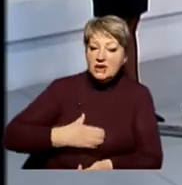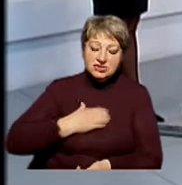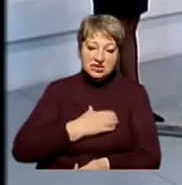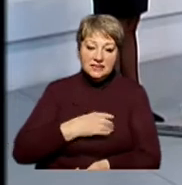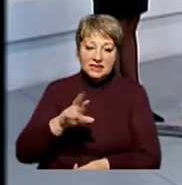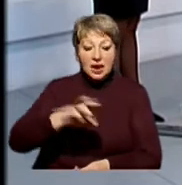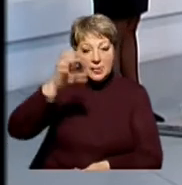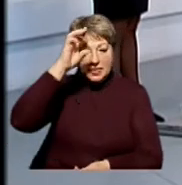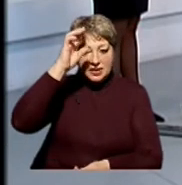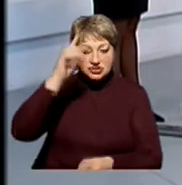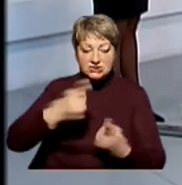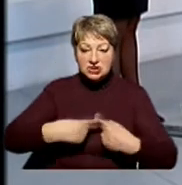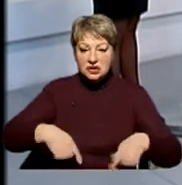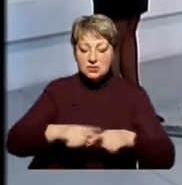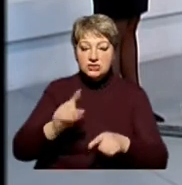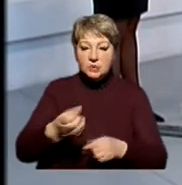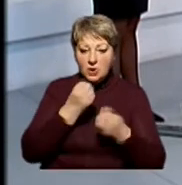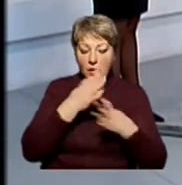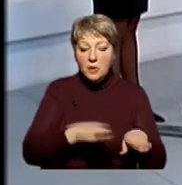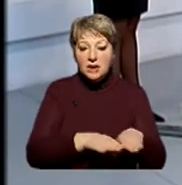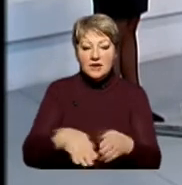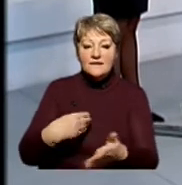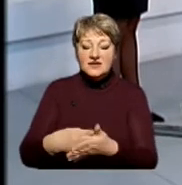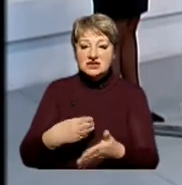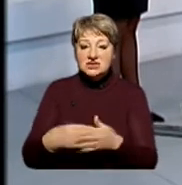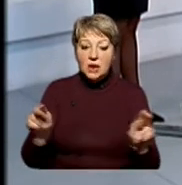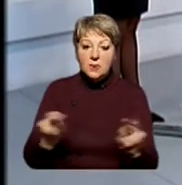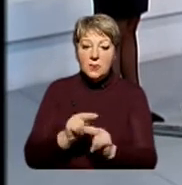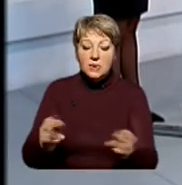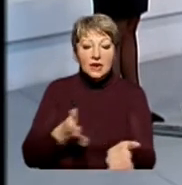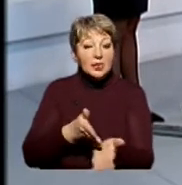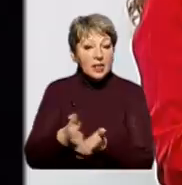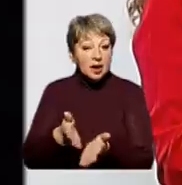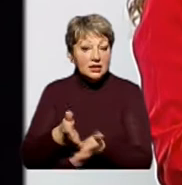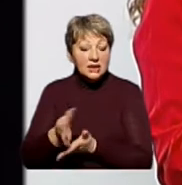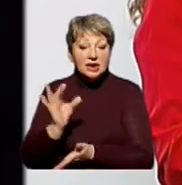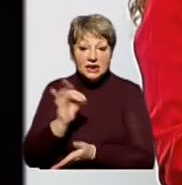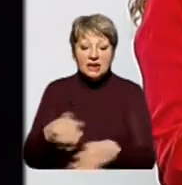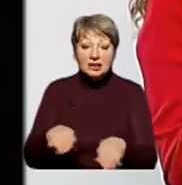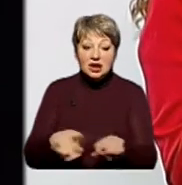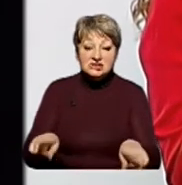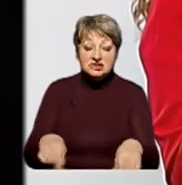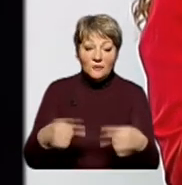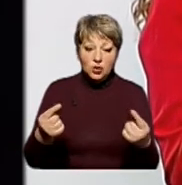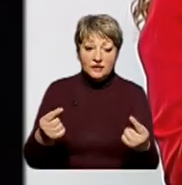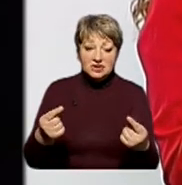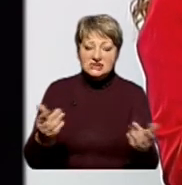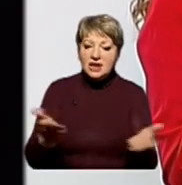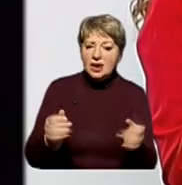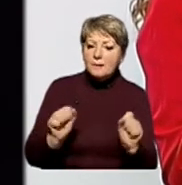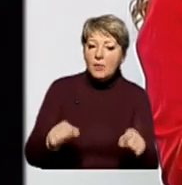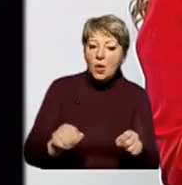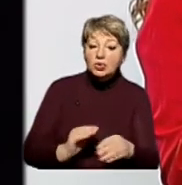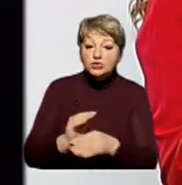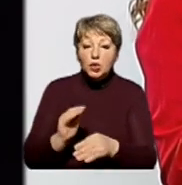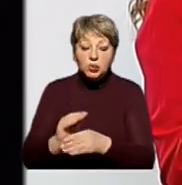держави, щоб на належному рівні фінансувалася педагогічна гаузь і таким чином створювалися якісь, можливо,